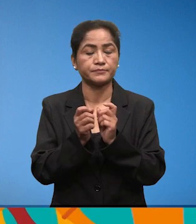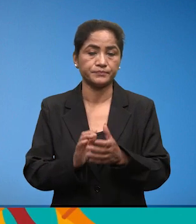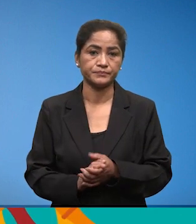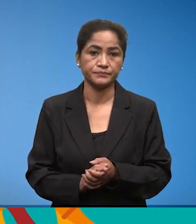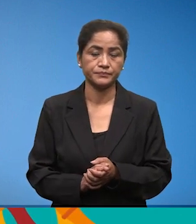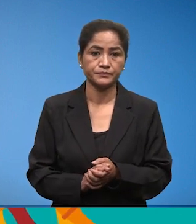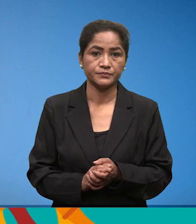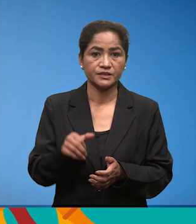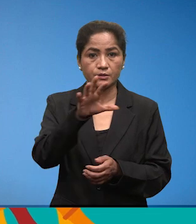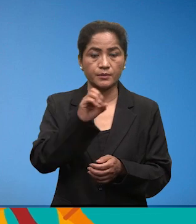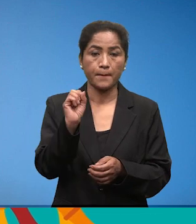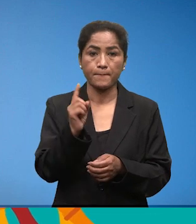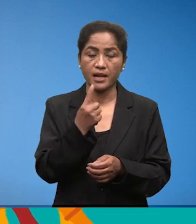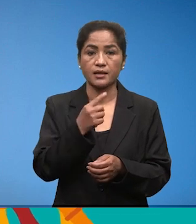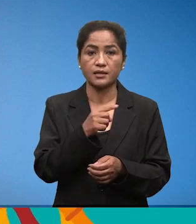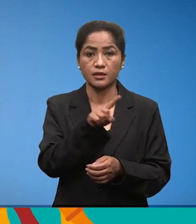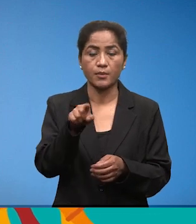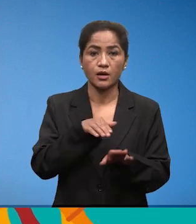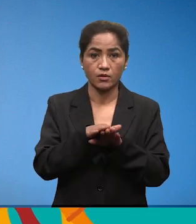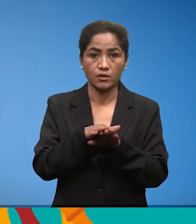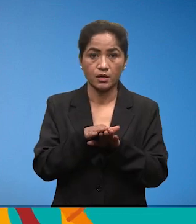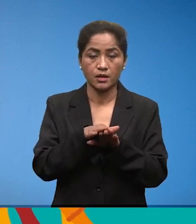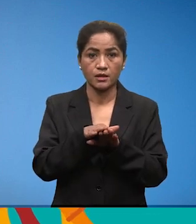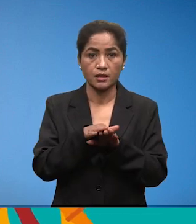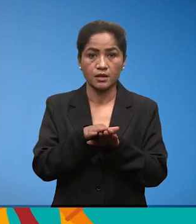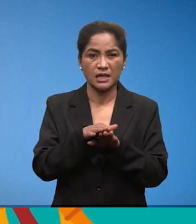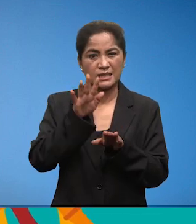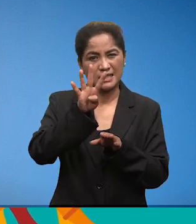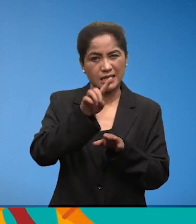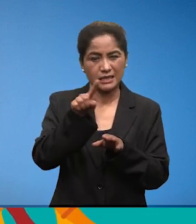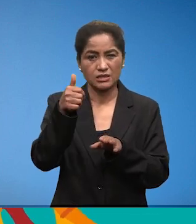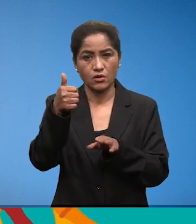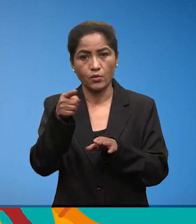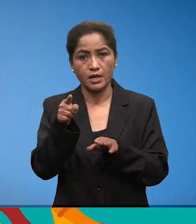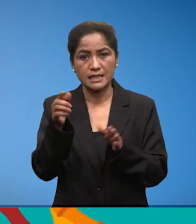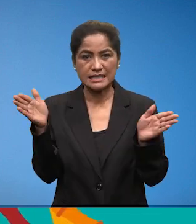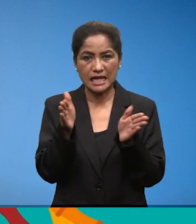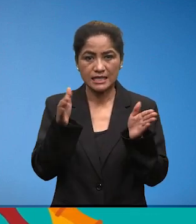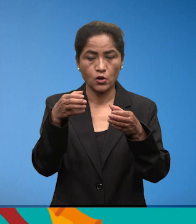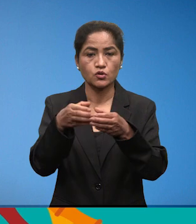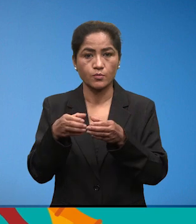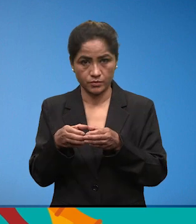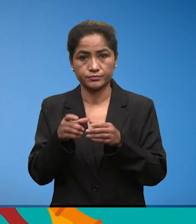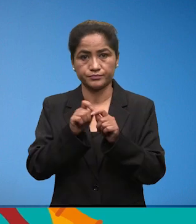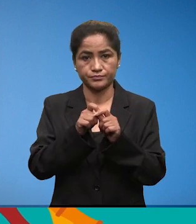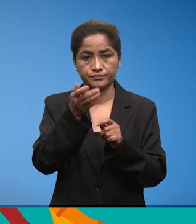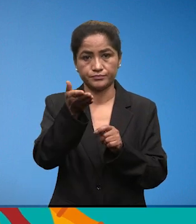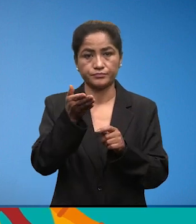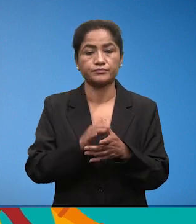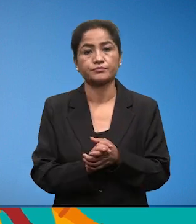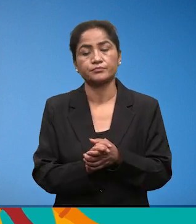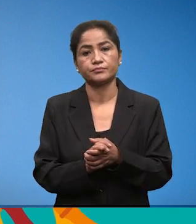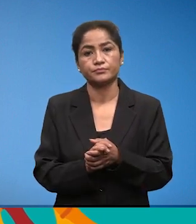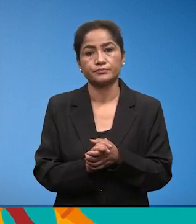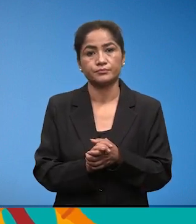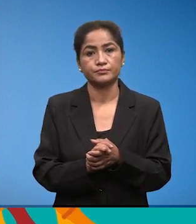सबई भन्दा पहिला तपय हरूले कमती मां चार देखी चाह उटा साना समवा बनाउनो परने छब